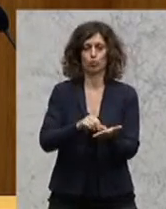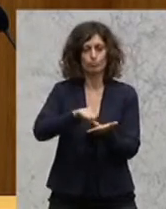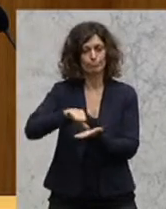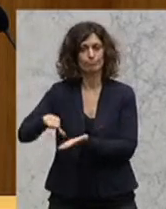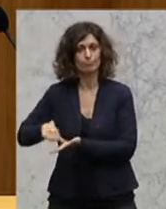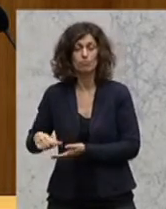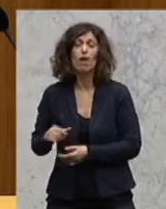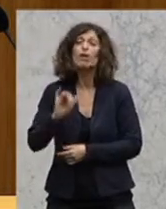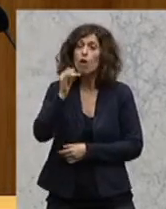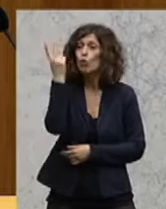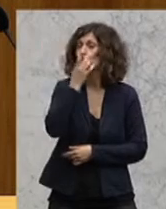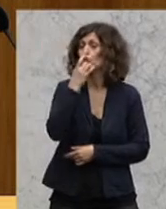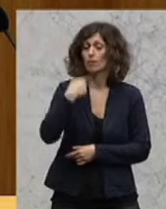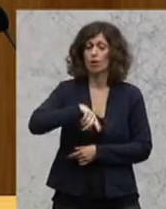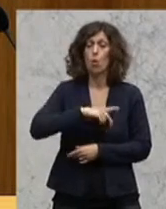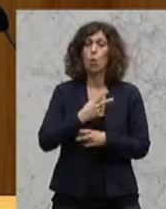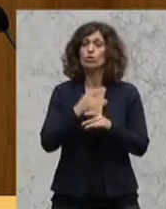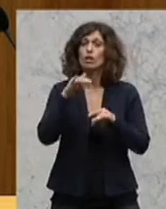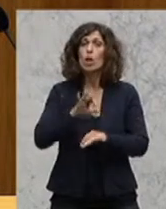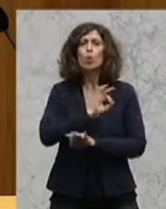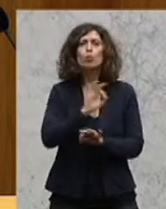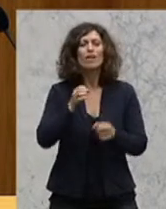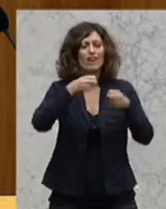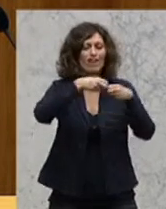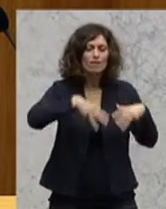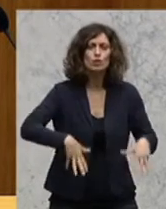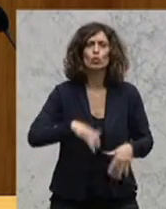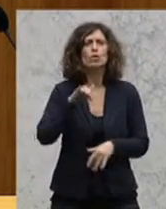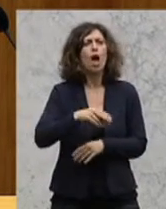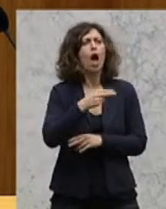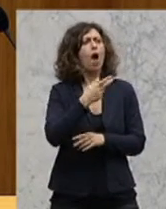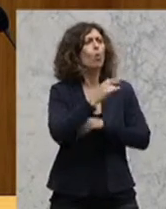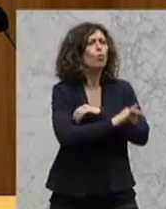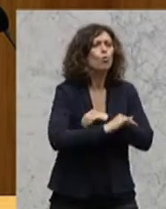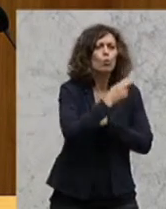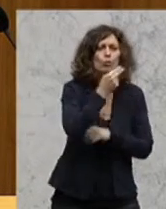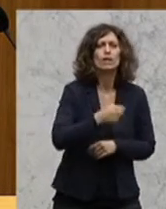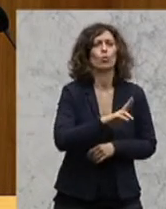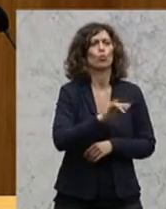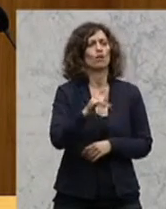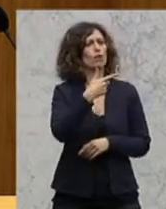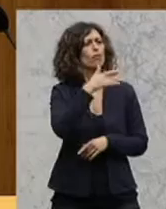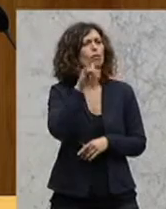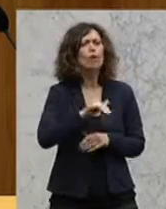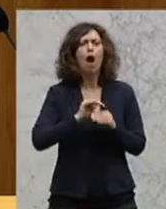eine gute Infrastruktur in Österreich mit unseren Universitäten, mit unseren außer- und